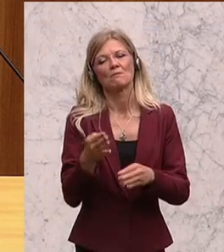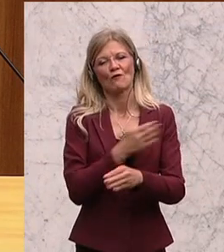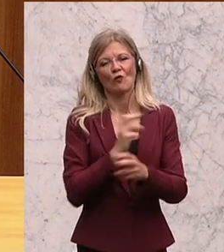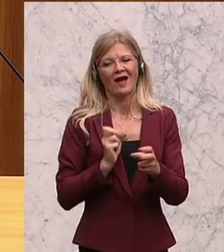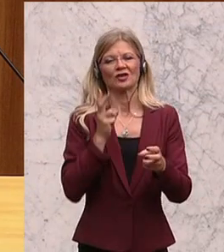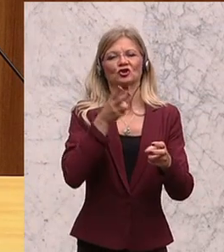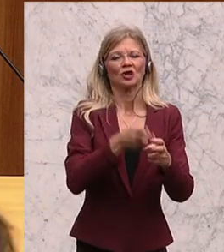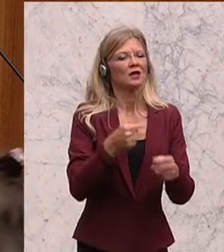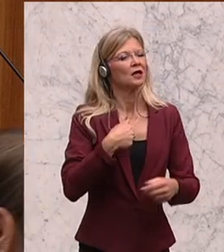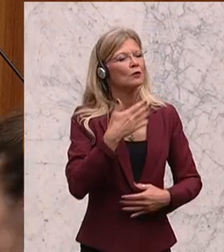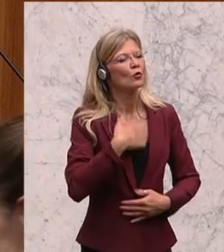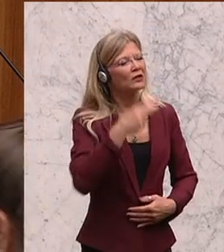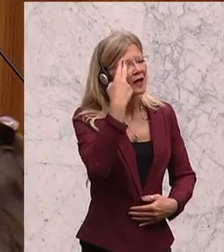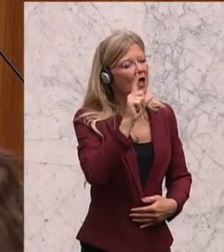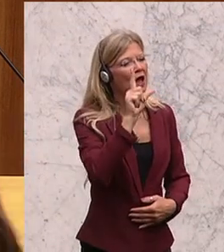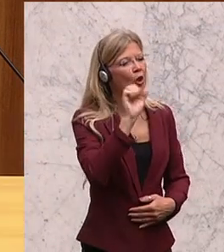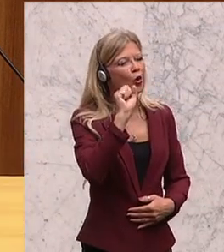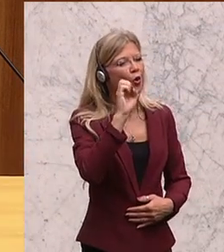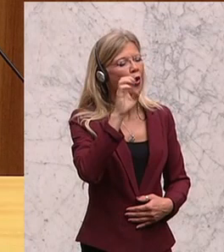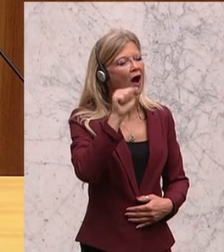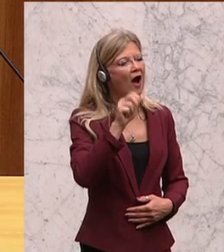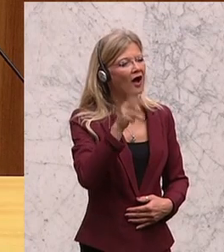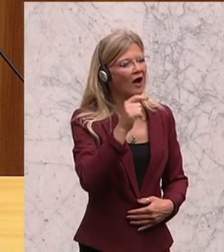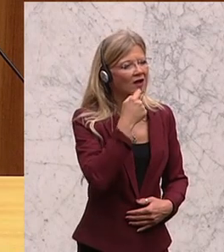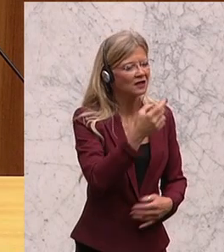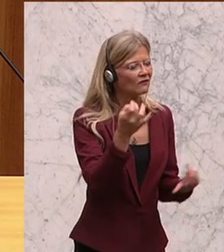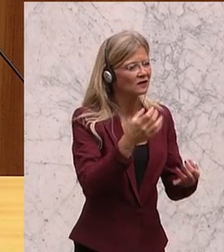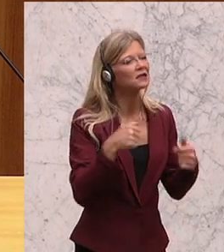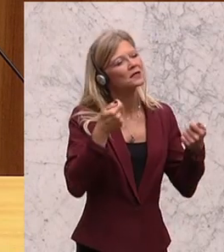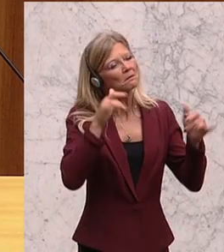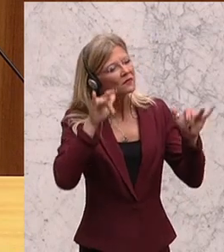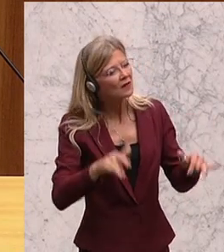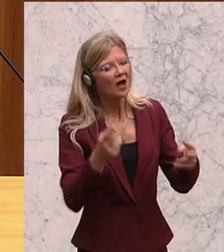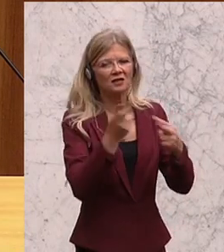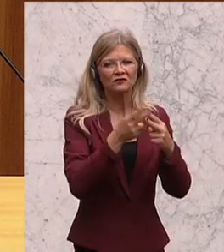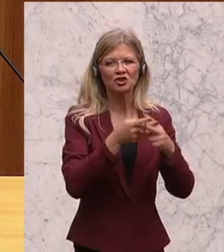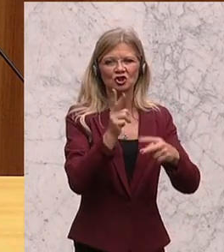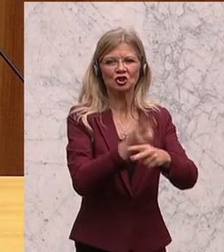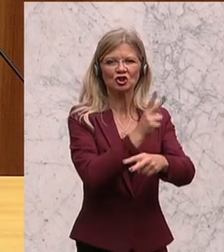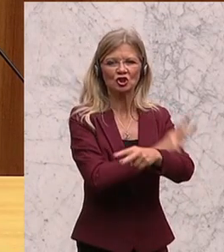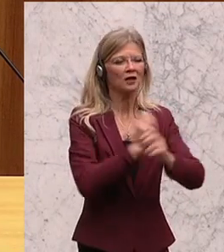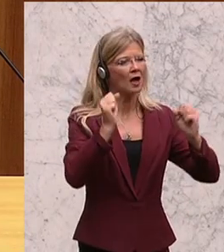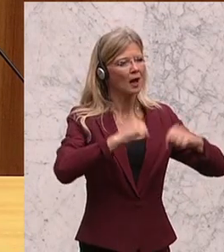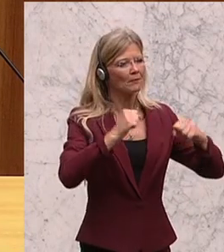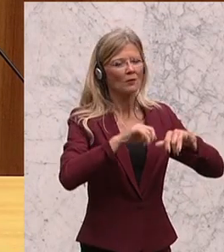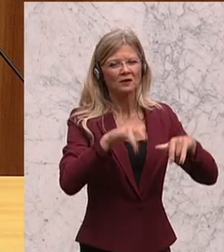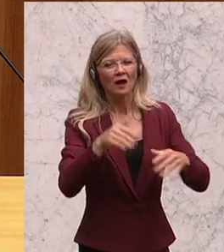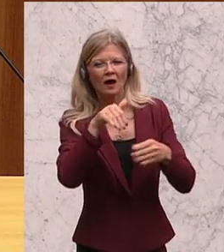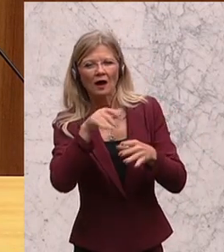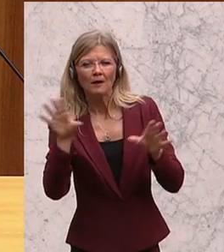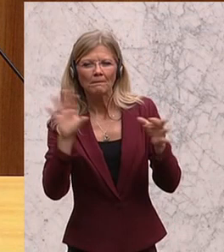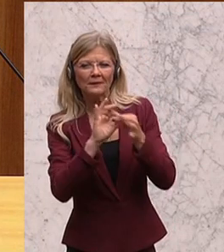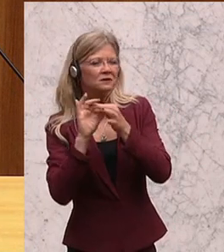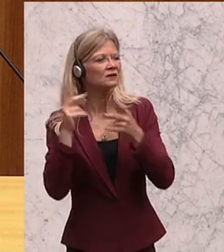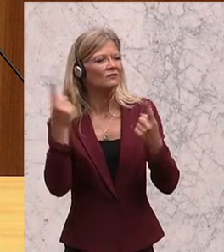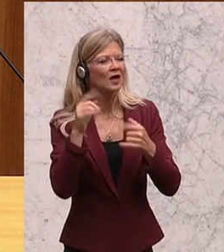Herr Lohacker, Ihnen nur sagen, schauen Sie noch einmal ab, wie es gibt auch zwischenstaatliche Abkommen in der österreichischen Sozialversicherung. Es gibt auch